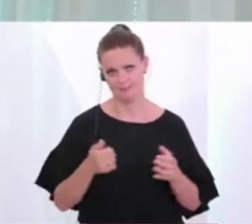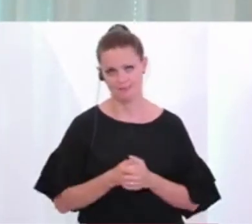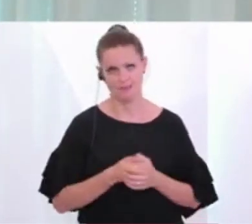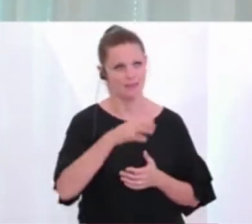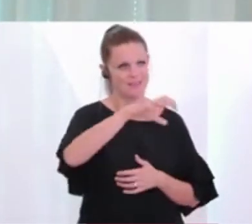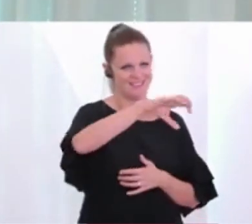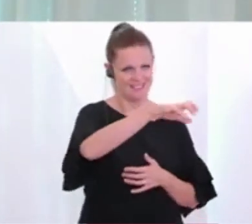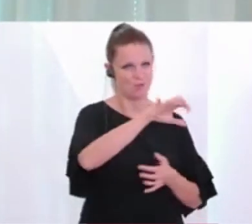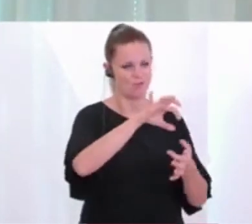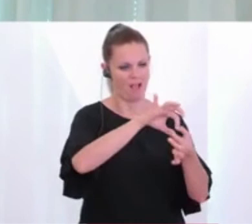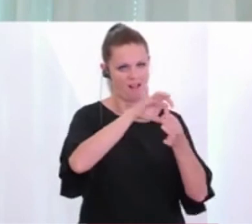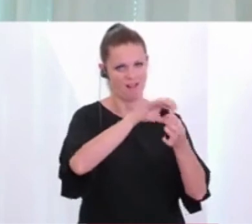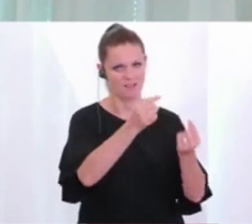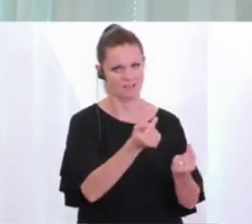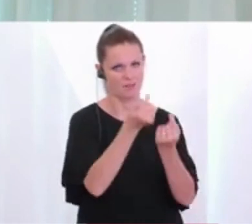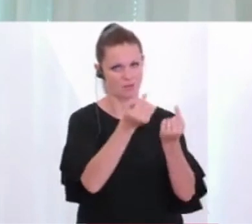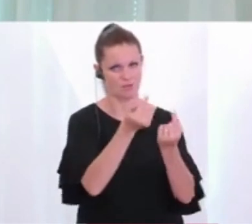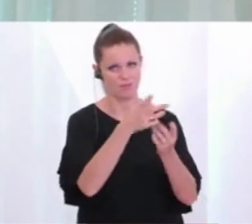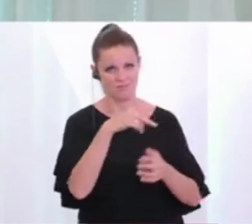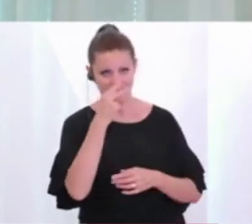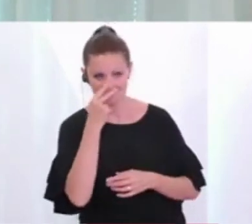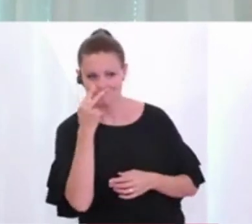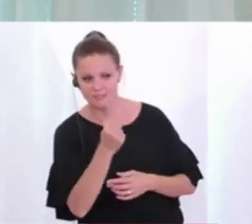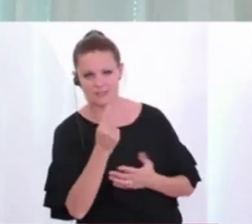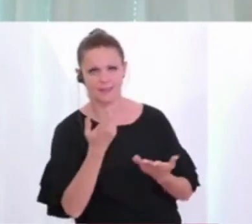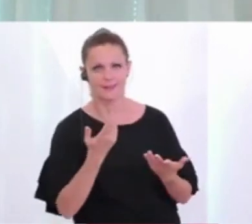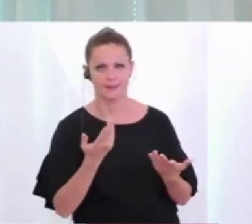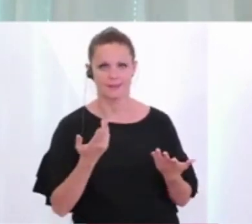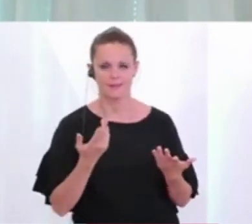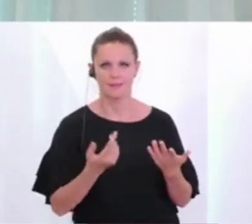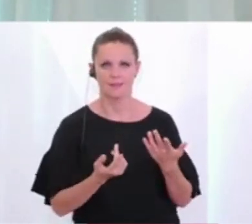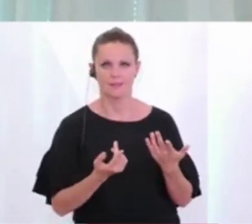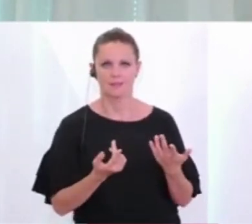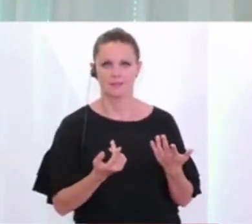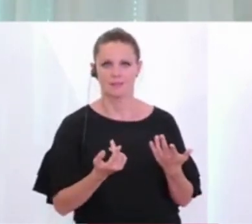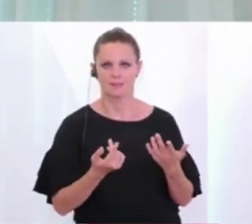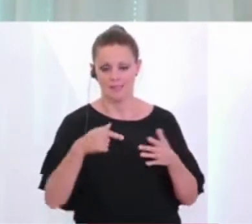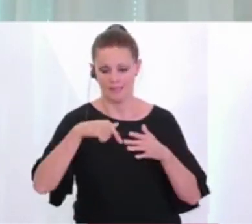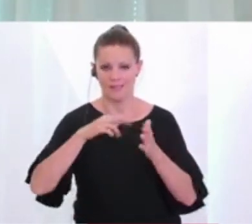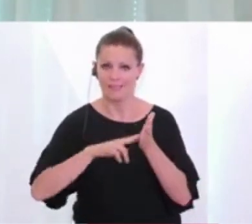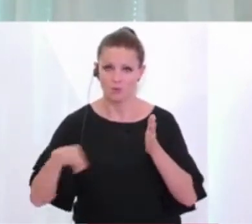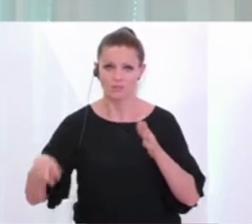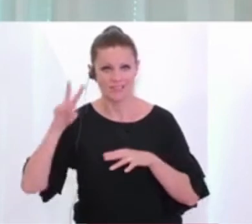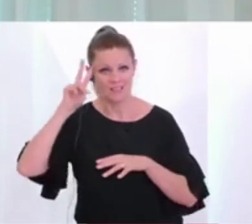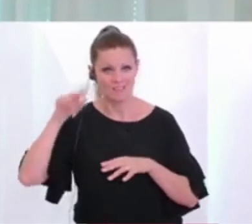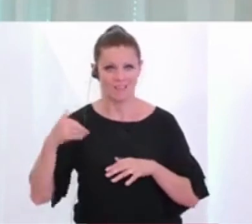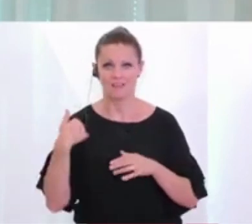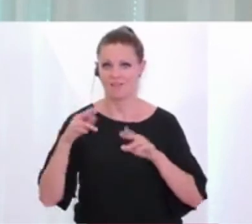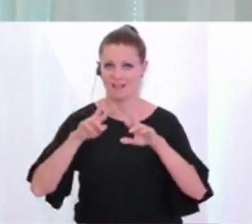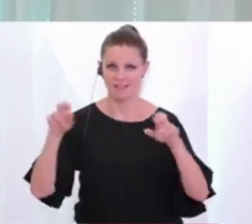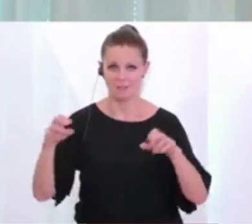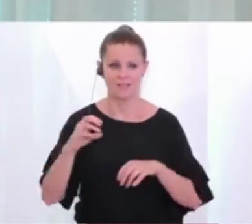Regionalsituationen, die wir da sehen. Jetzt eben, nachdem wir Niederösterreich-Wien als Thema gehabt haben,